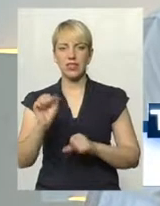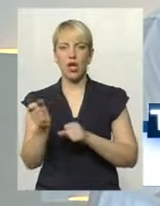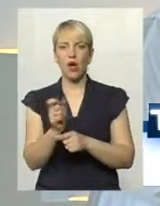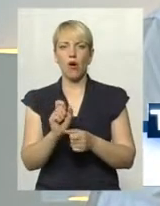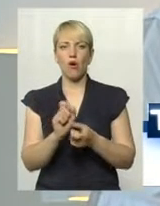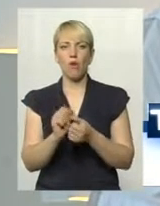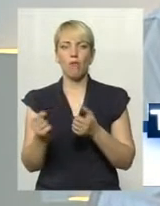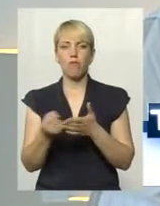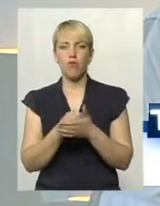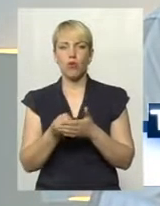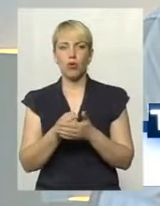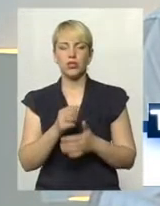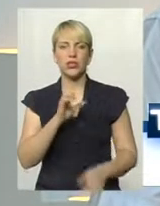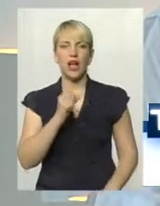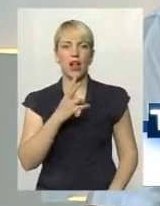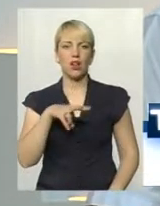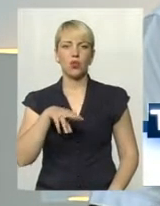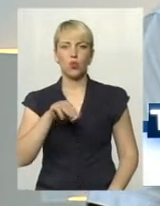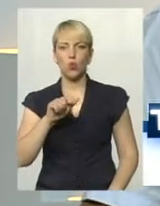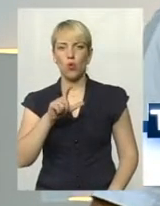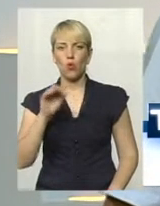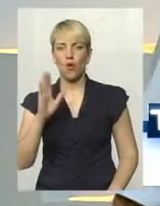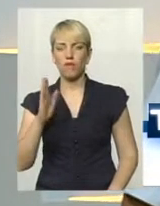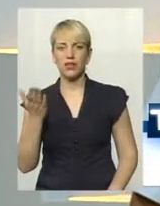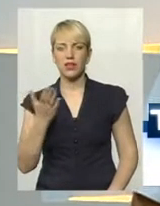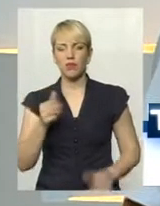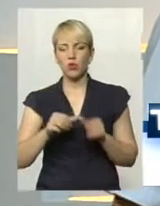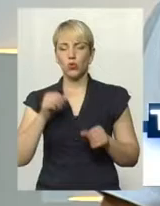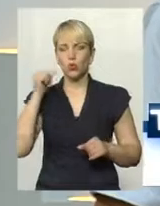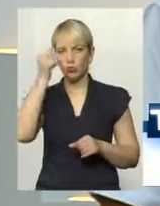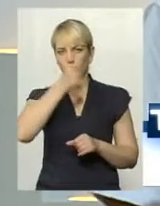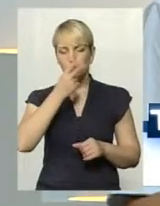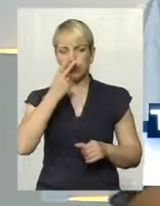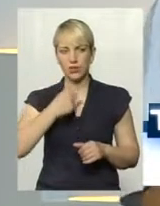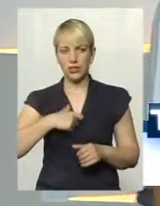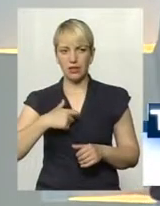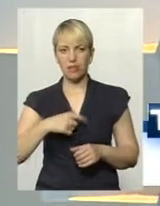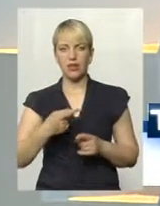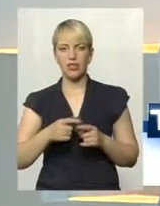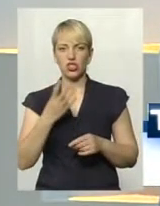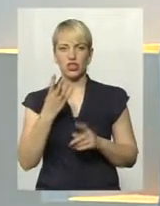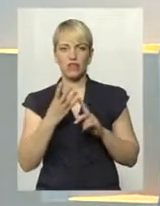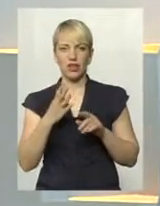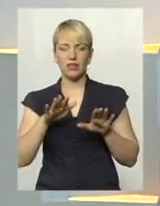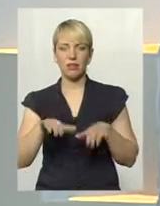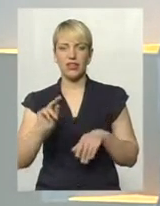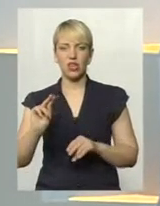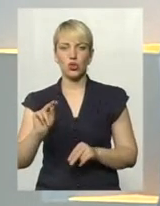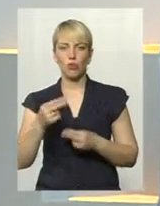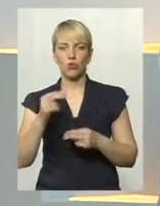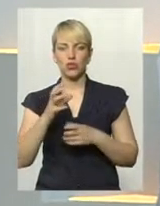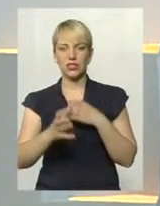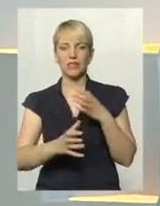олімпійських іграх. Це і Павло Алтухов, який вже в минулому році проявив себе і в цьому четверті місця на чемпіонатах світу